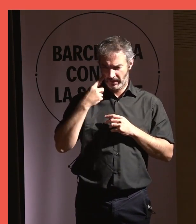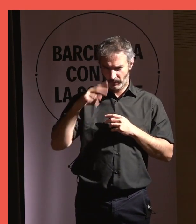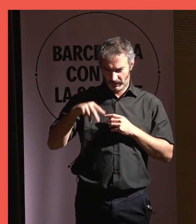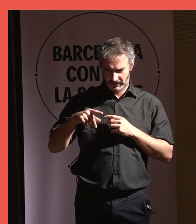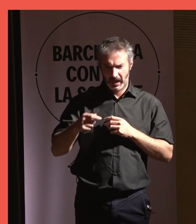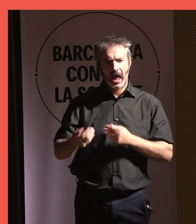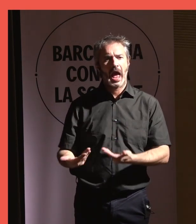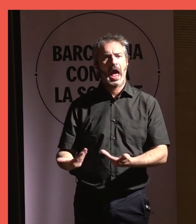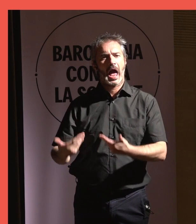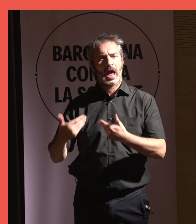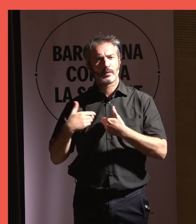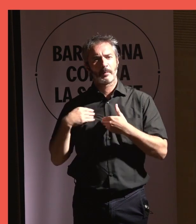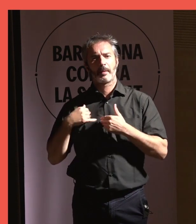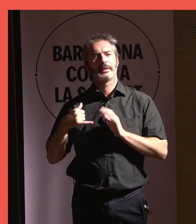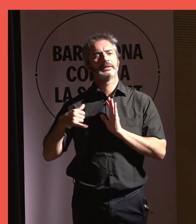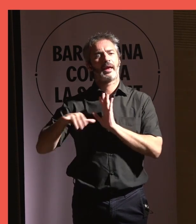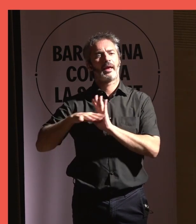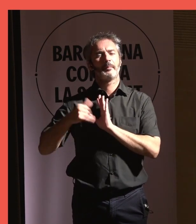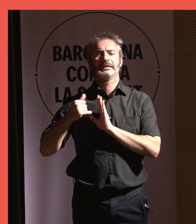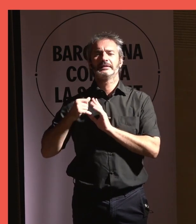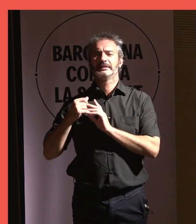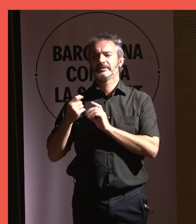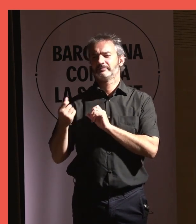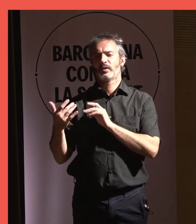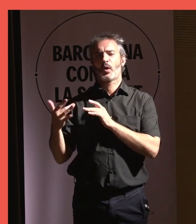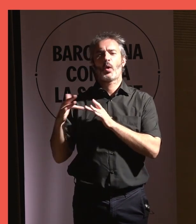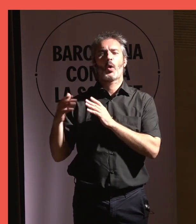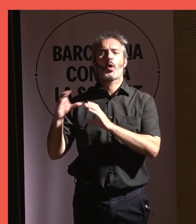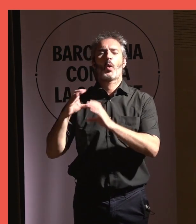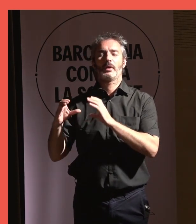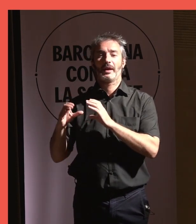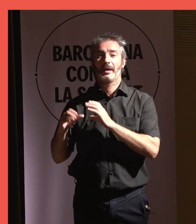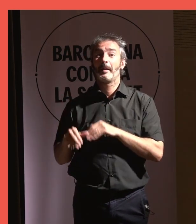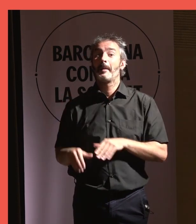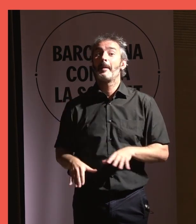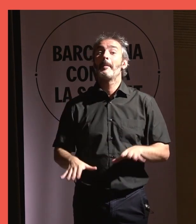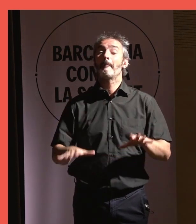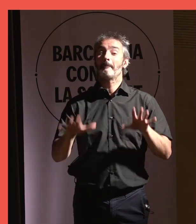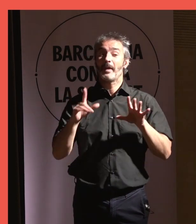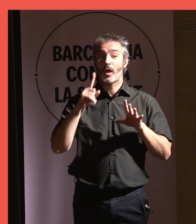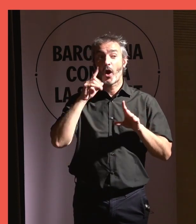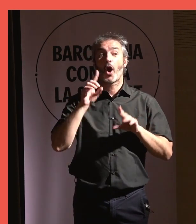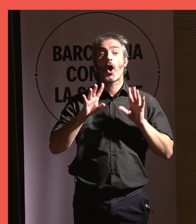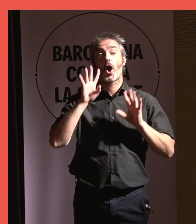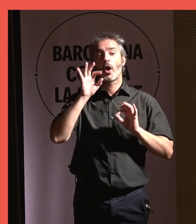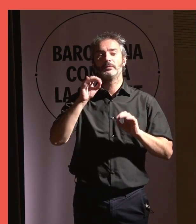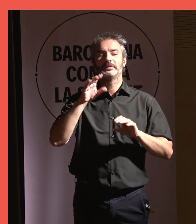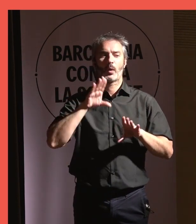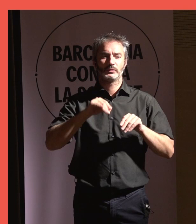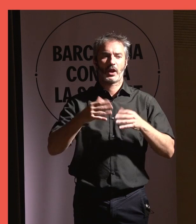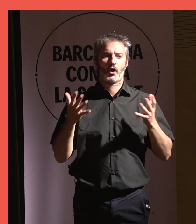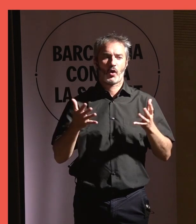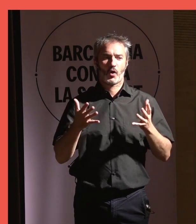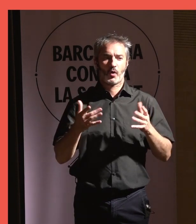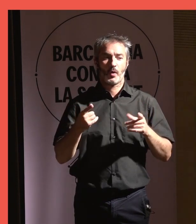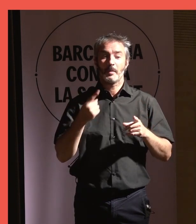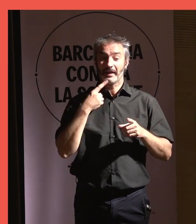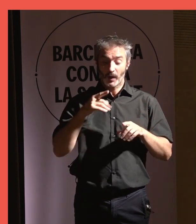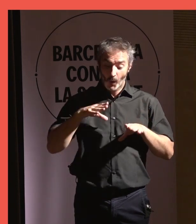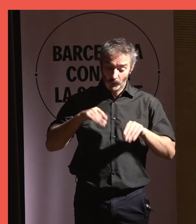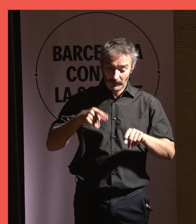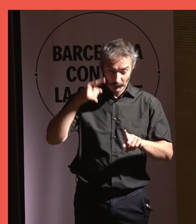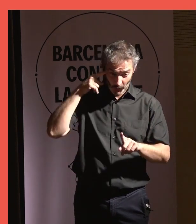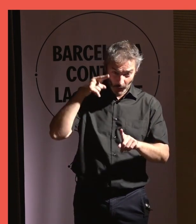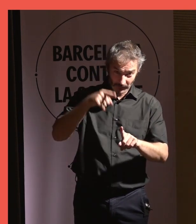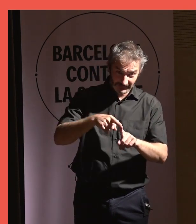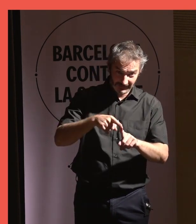ens pot ajudar a estar més a prop, a comunicar-nos, però és important pensar com usem aquesta tecnologia. L'objectiu de l'ús no és